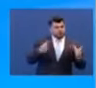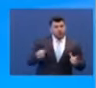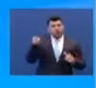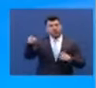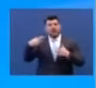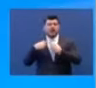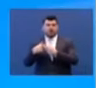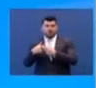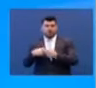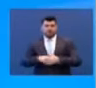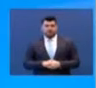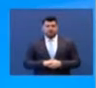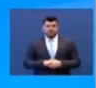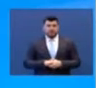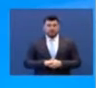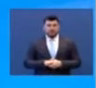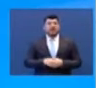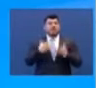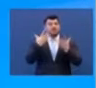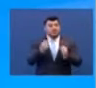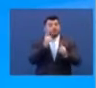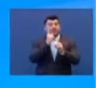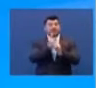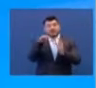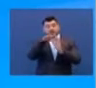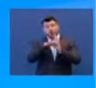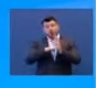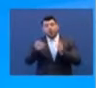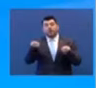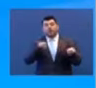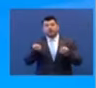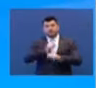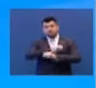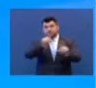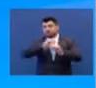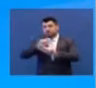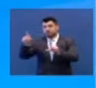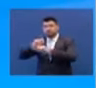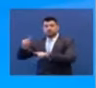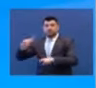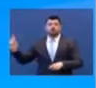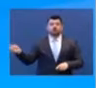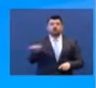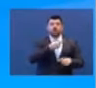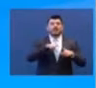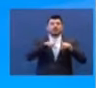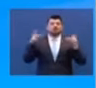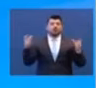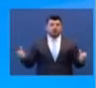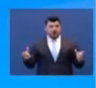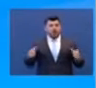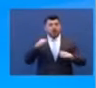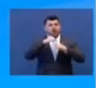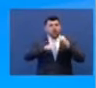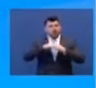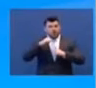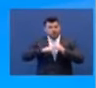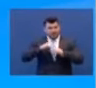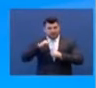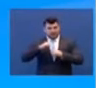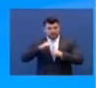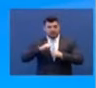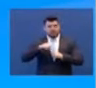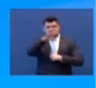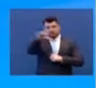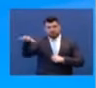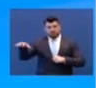λοφορεία. Οι ειδικές οδηγίες στο Ιωδή θα αποσταλούν τις επόμενες ημέρες σε όλες τις δομές πρωτοβάθμιας εκπαίδευσης και